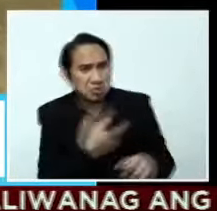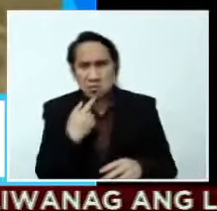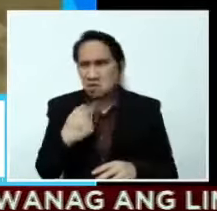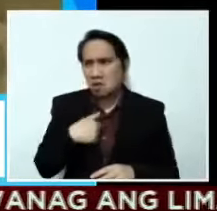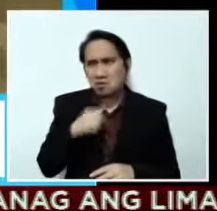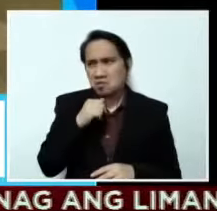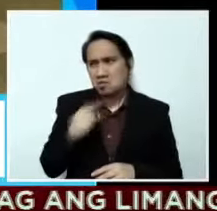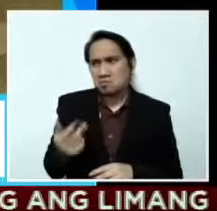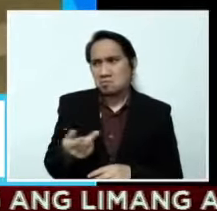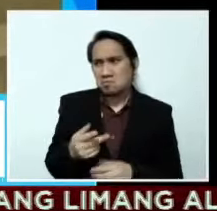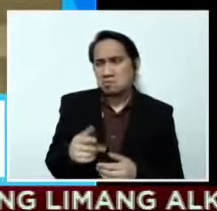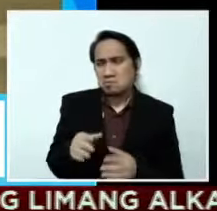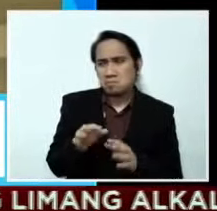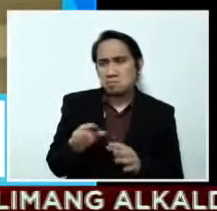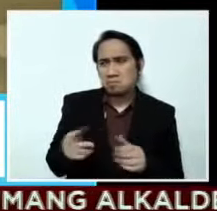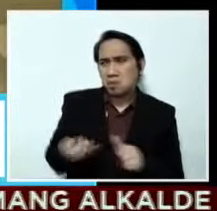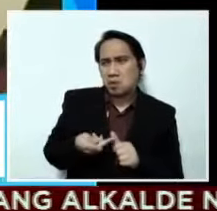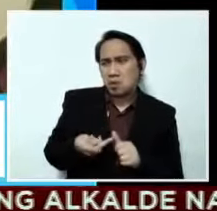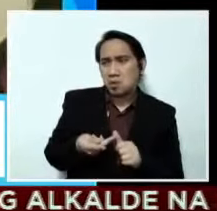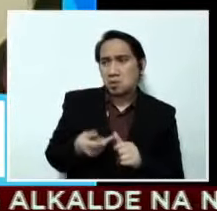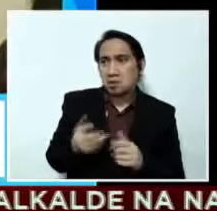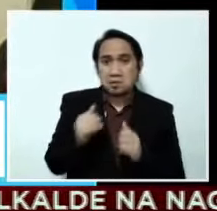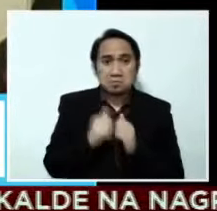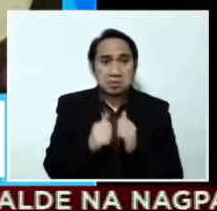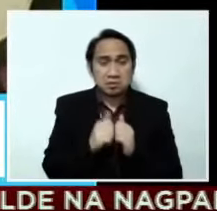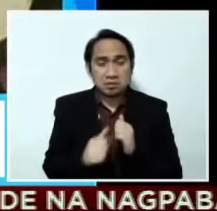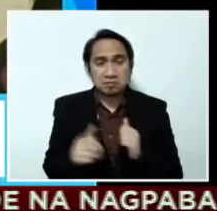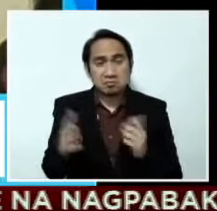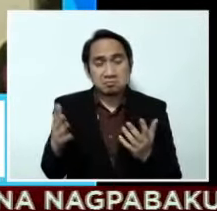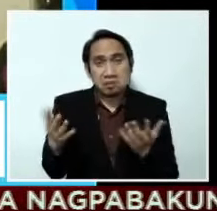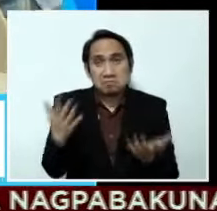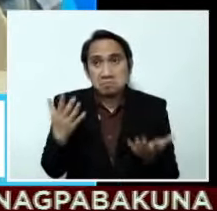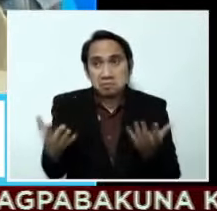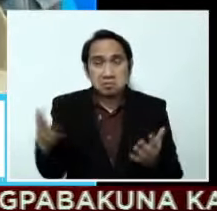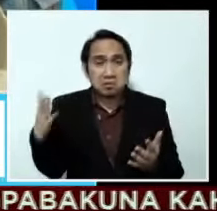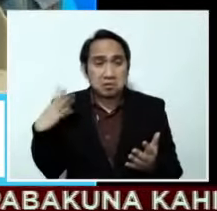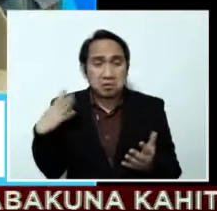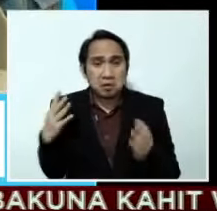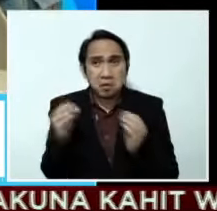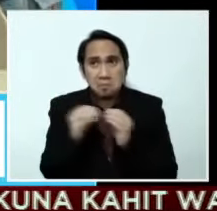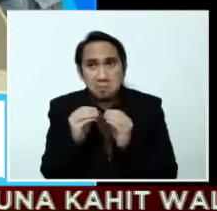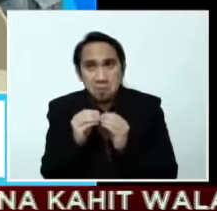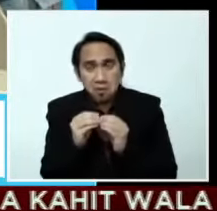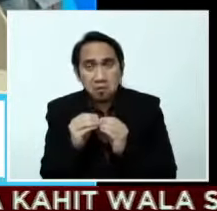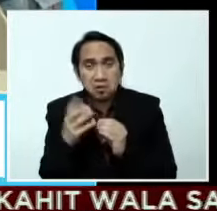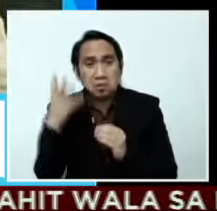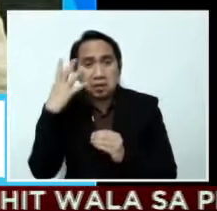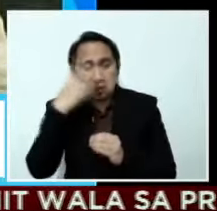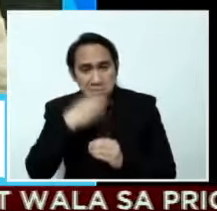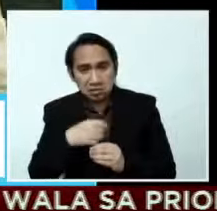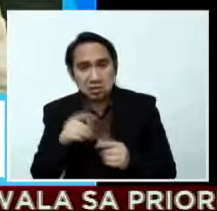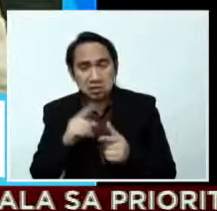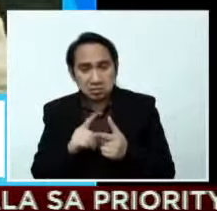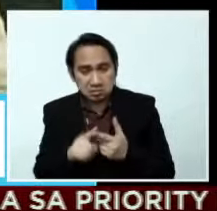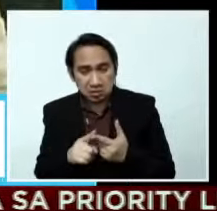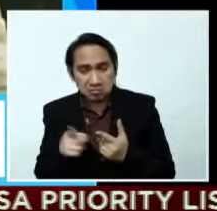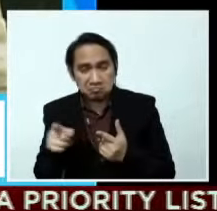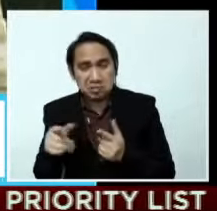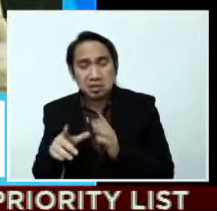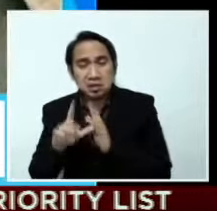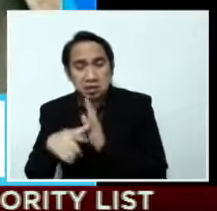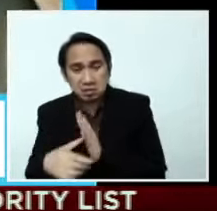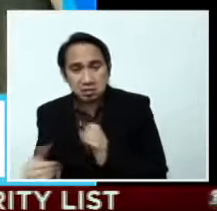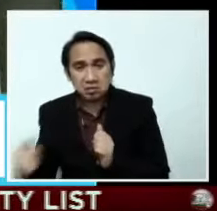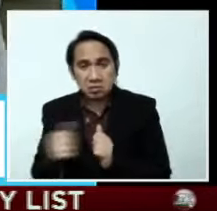Kala nila siguro na nag-iintay ako, baka may mas magandang bakuna, at sasabay sila sa akin. Eh sabi ko,